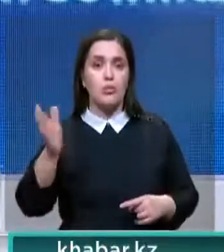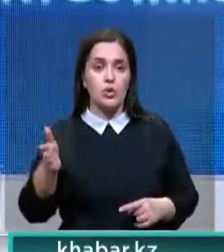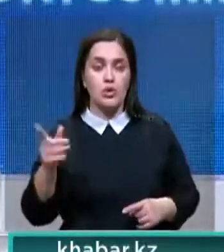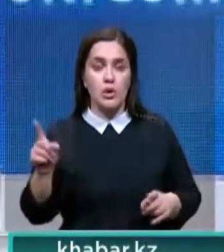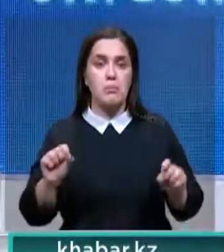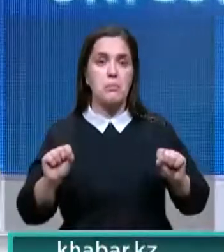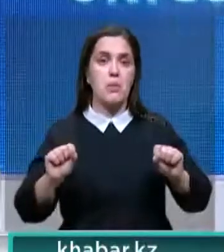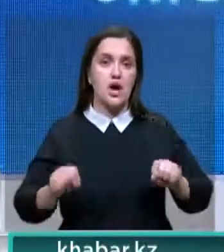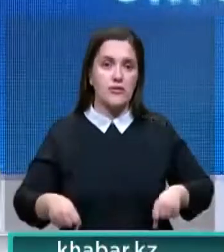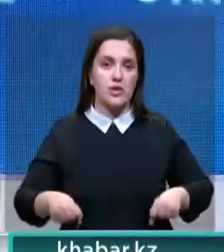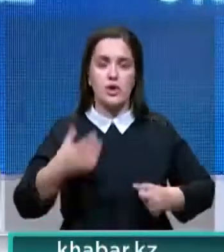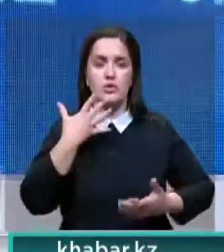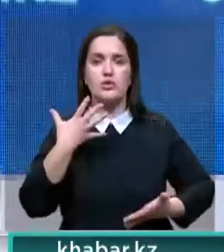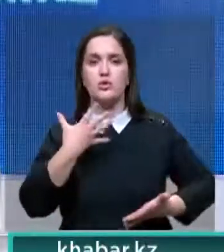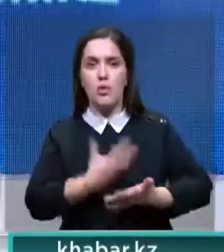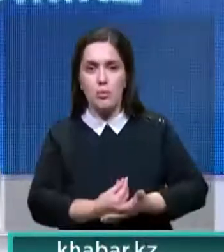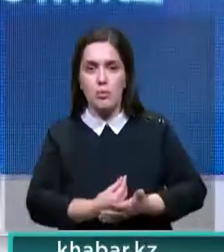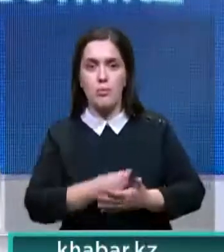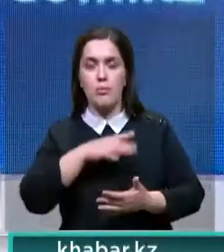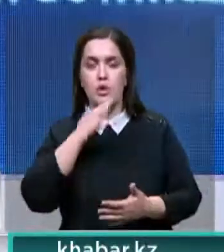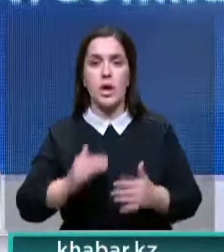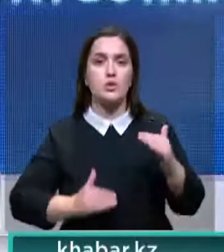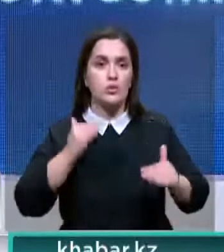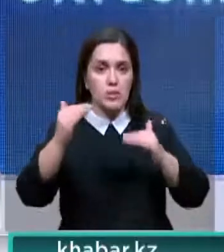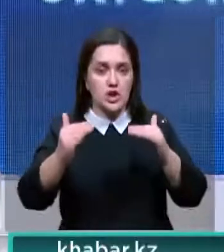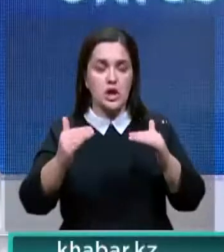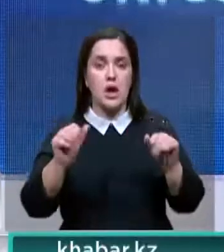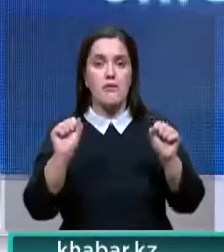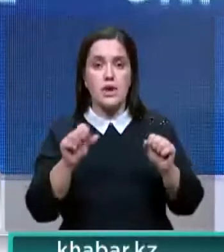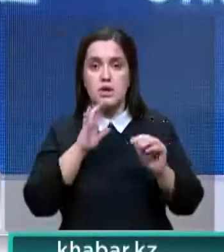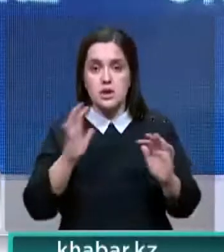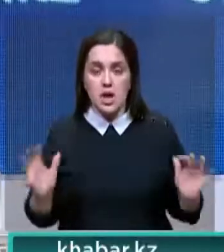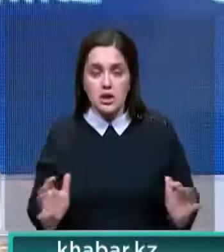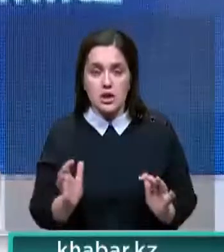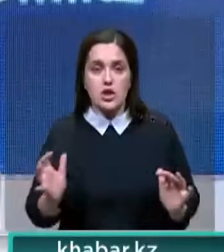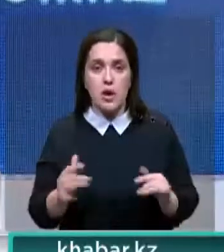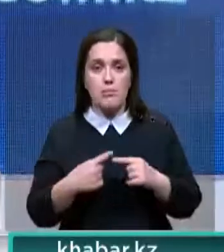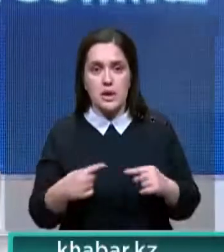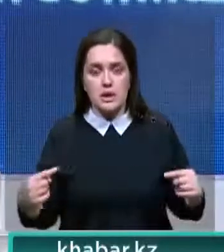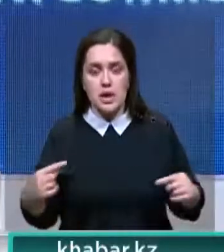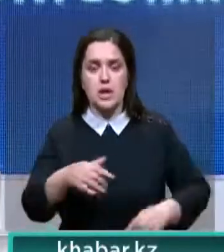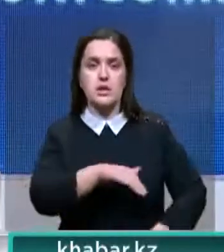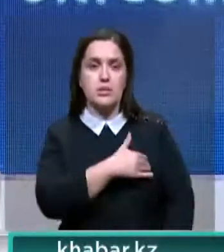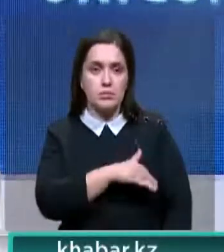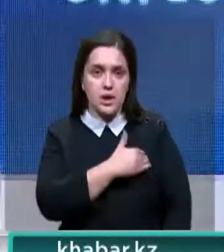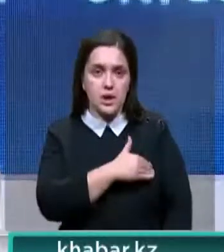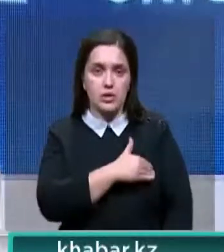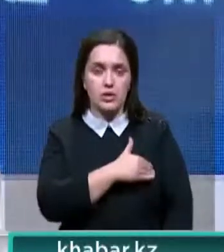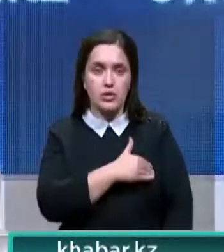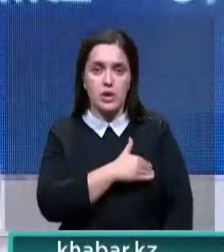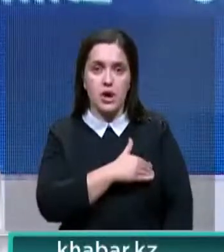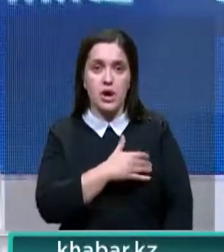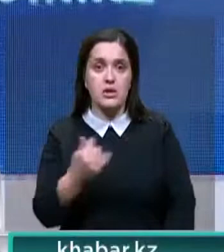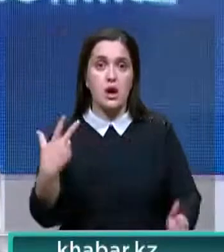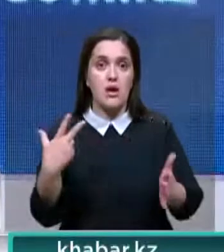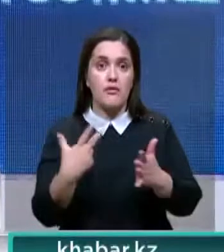позволит нам иметь свою многоступенчатую, скажем так, возможность с содержанием вакцин при различных температурах, которые вакцины